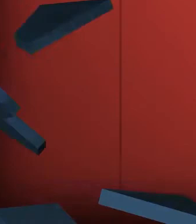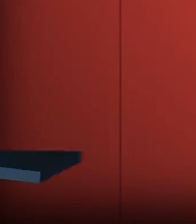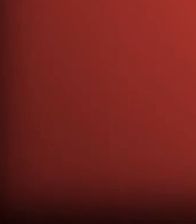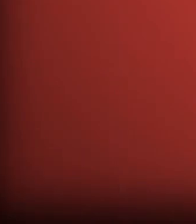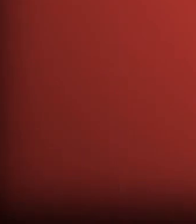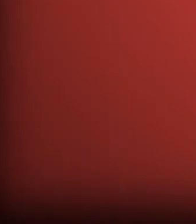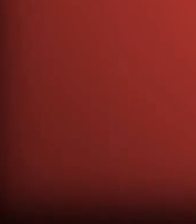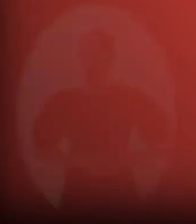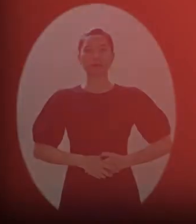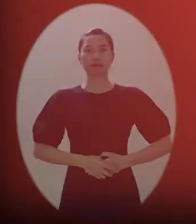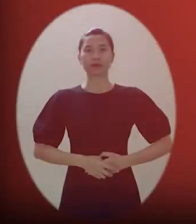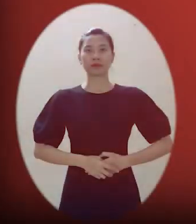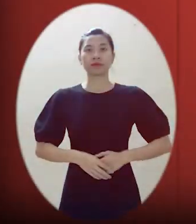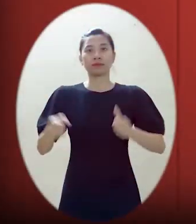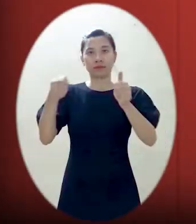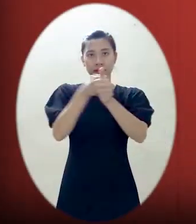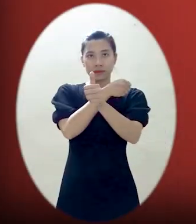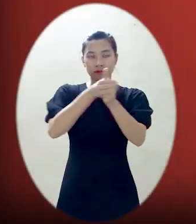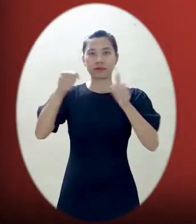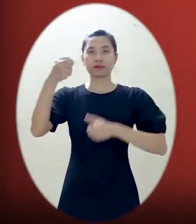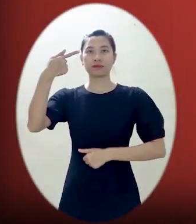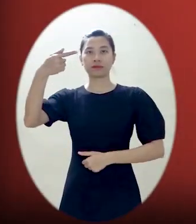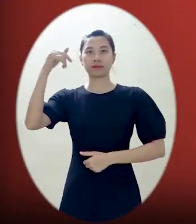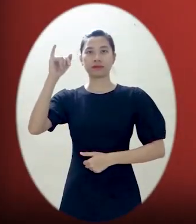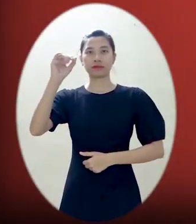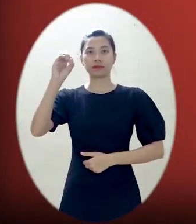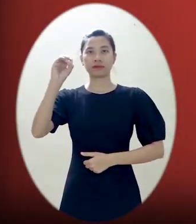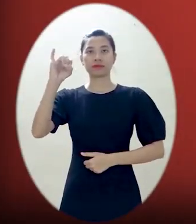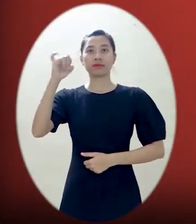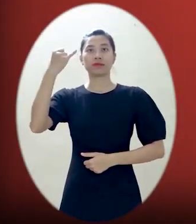Hãy subscribe cho không bỏ lỡ dẫn